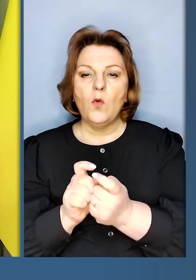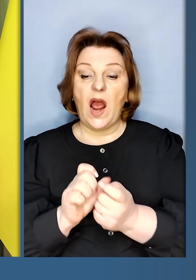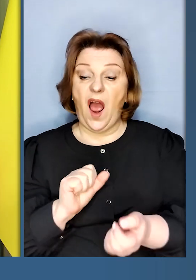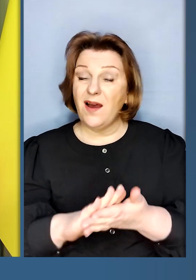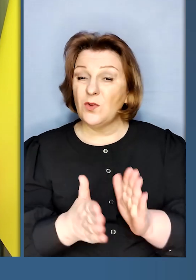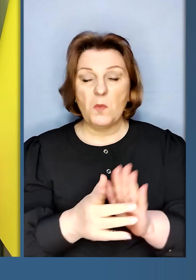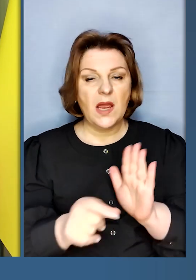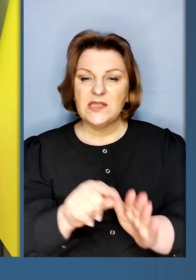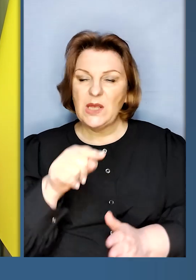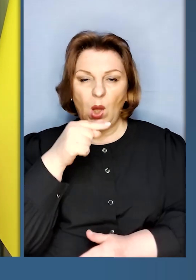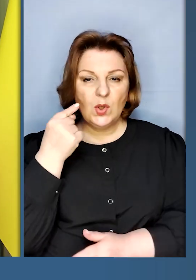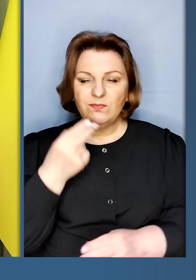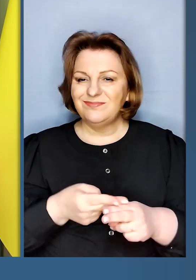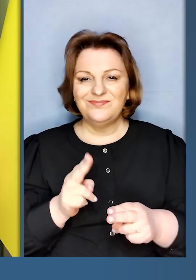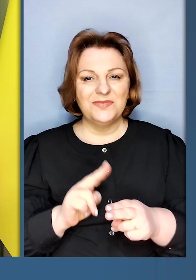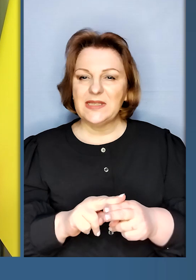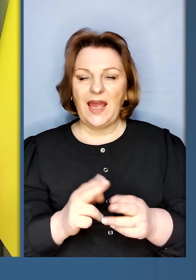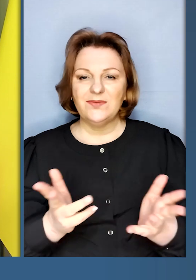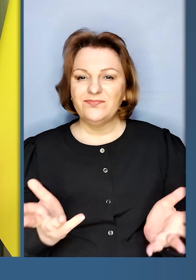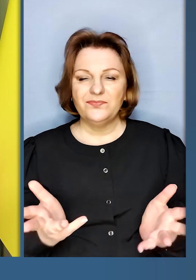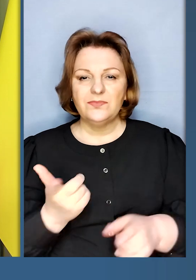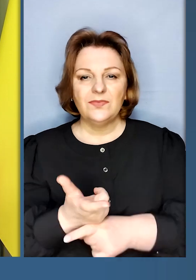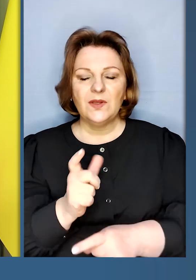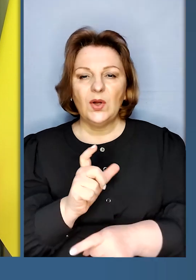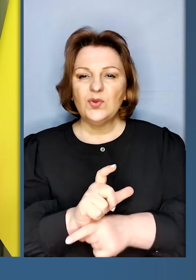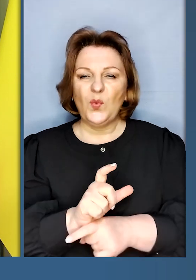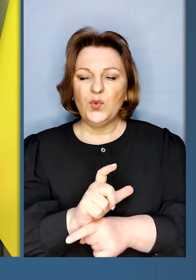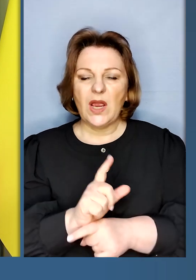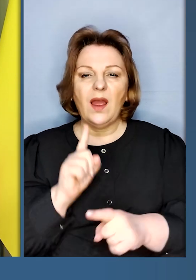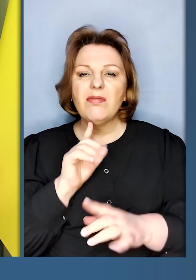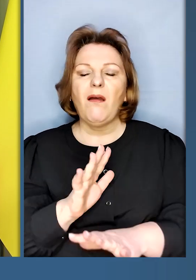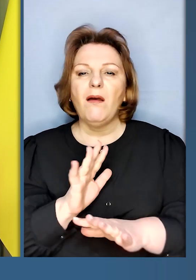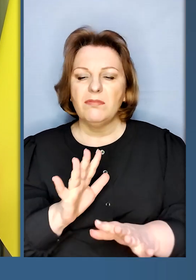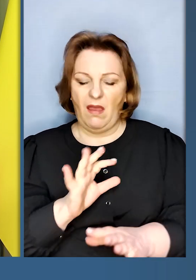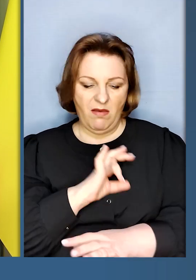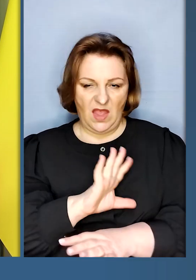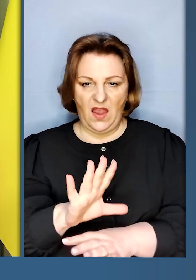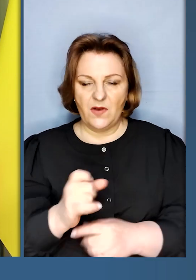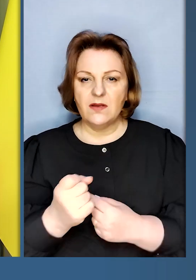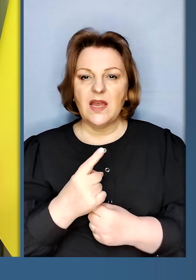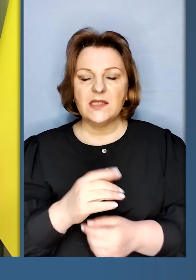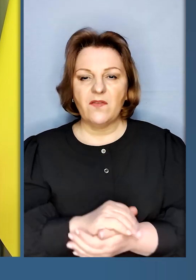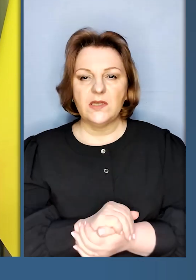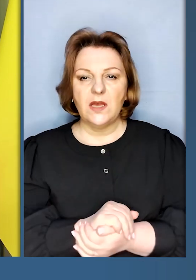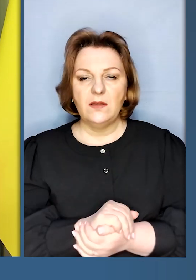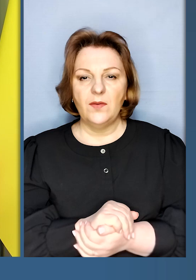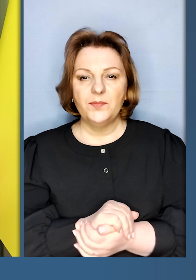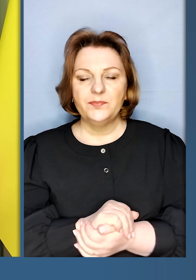домовлятися з Росією це дуже незручне, невигідне завдання.